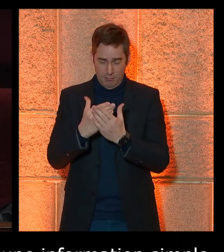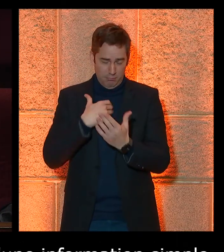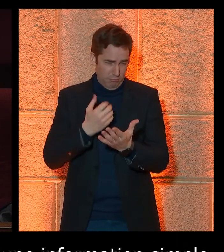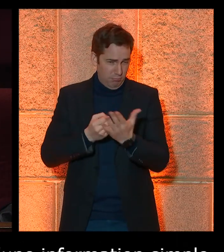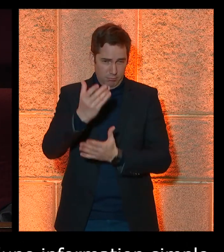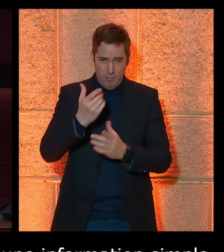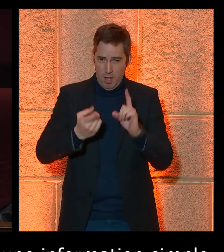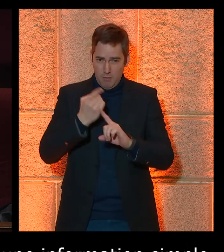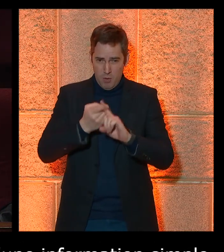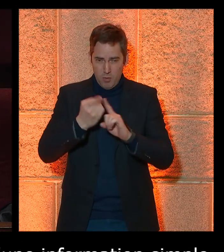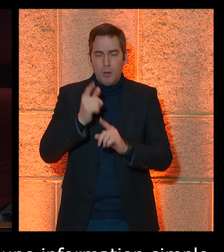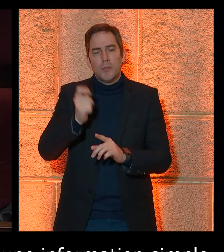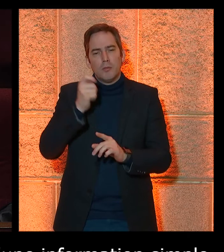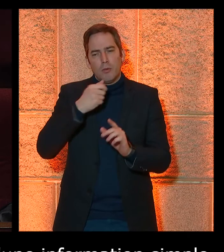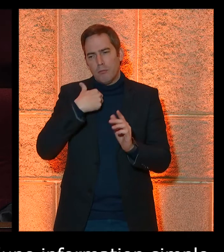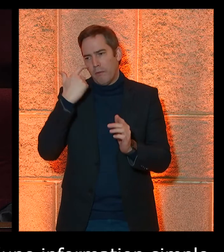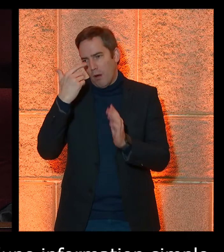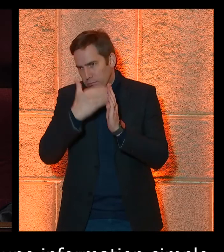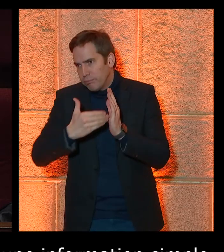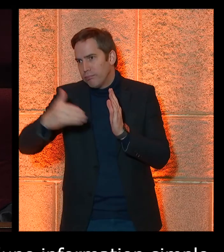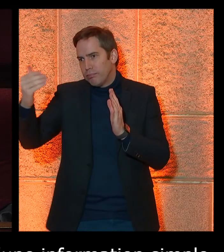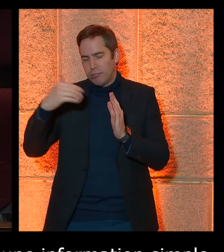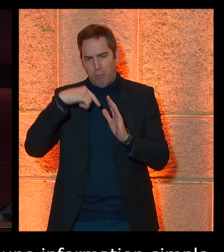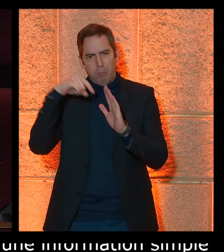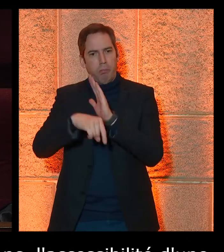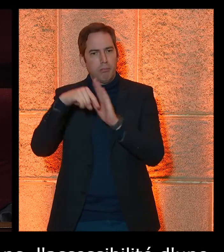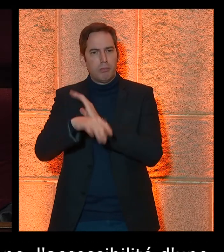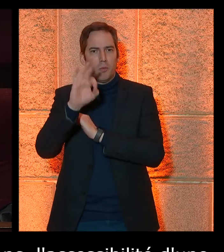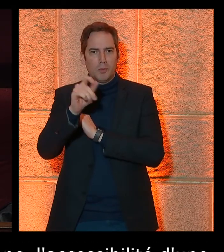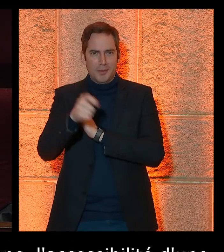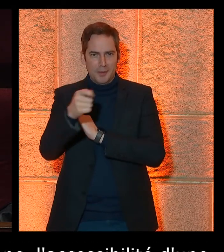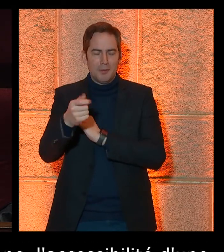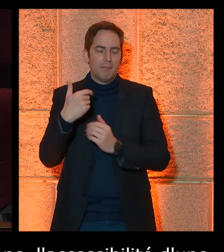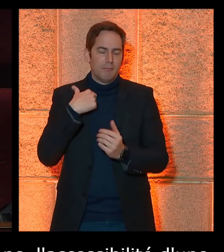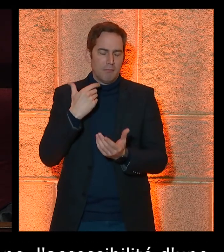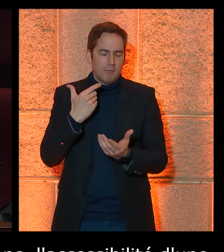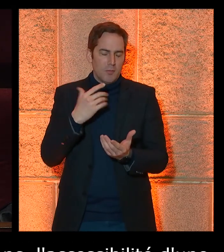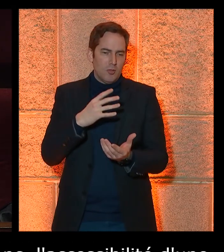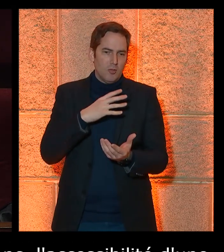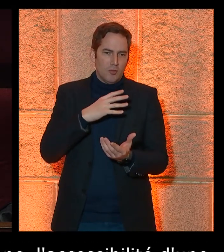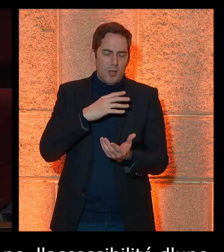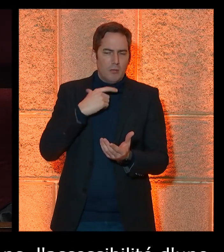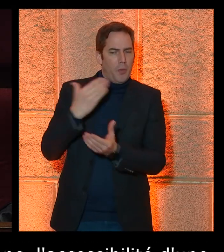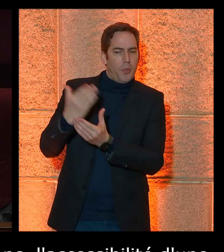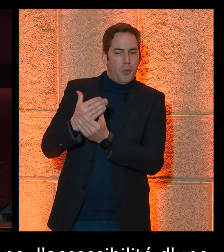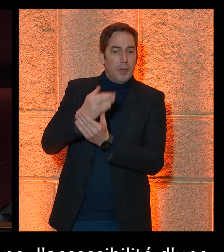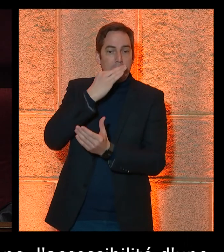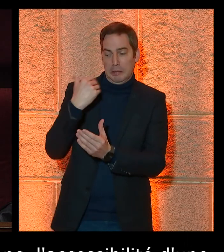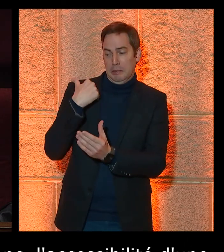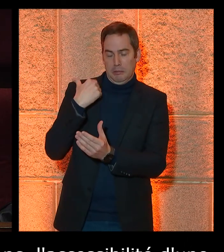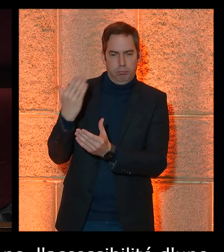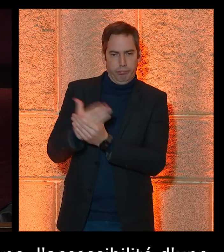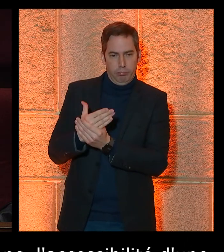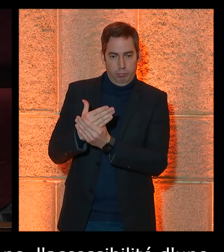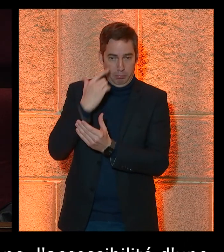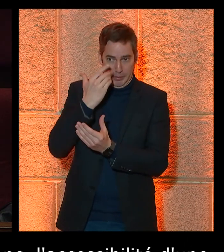matin et bien évidemment, on aura d'autres occasions de creuser ces sujets et on vous renvoie évidemment aux documents qu'on a pu produire et puis